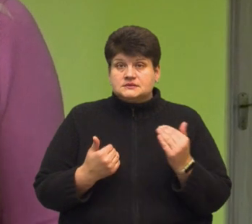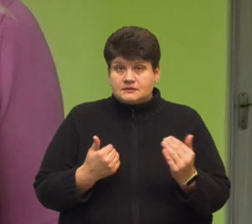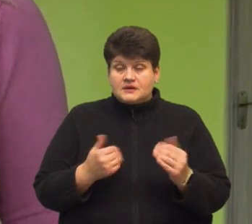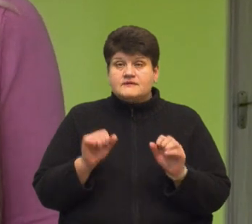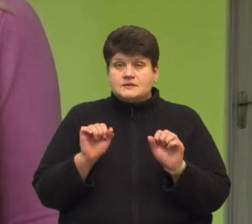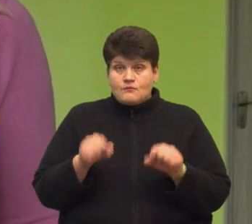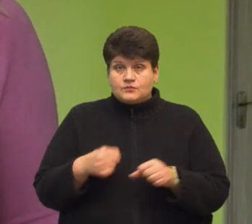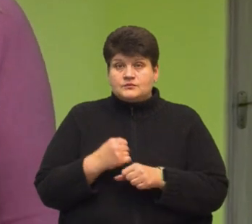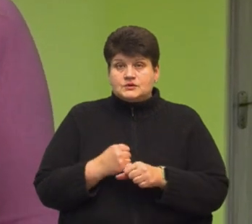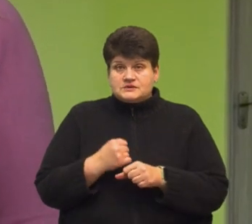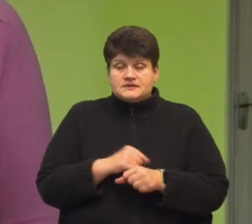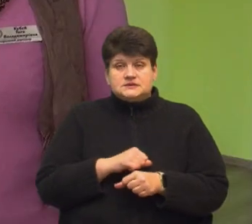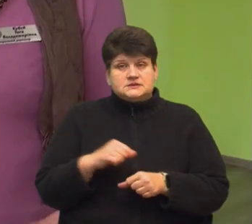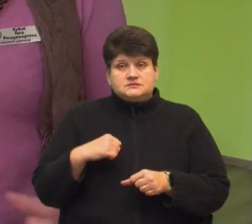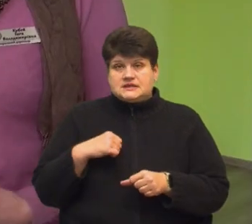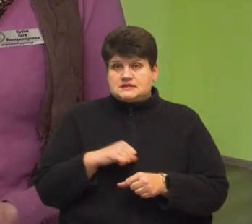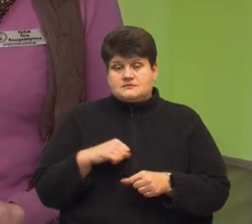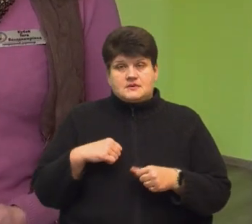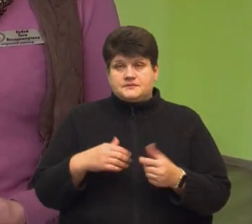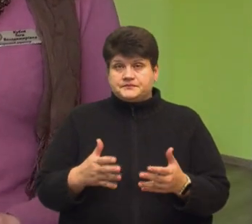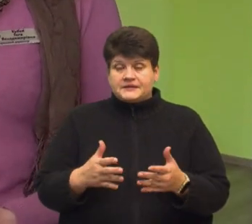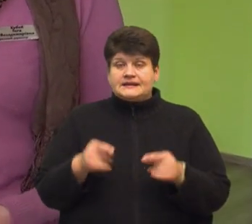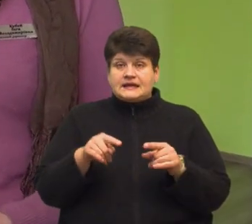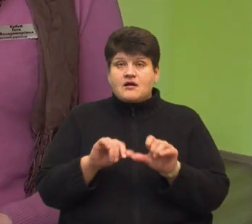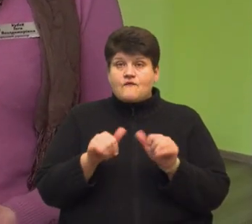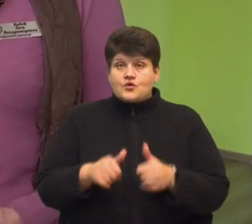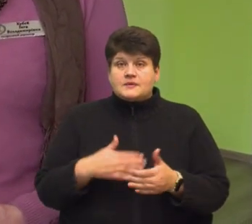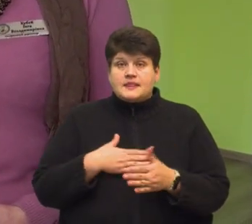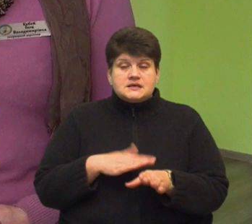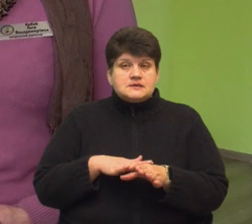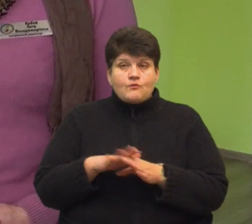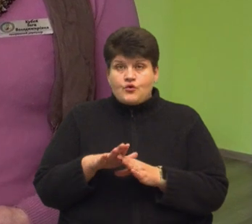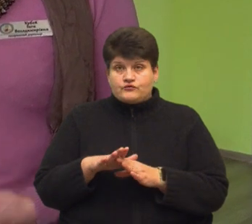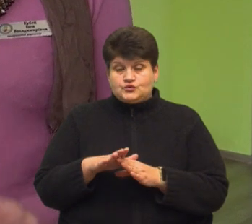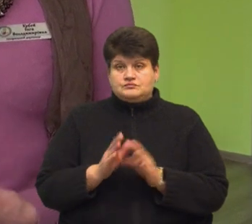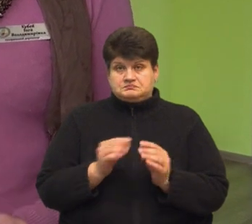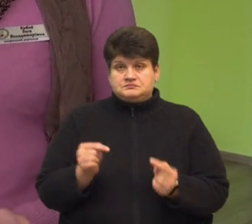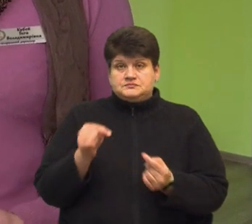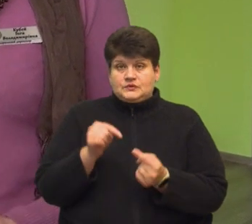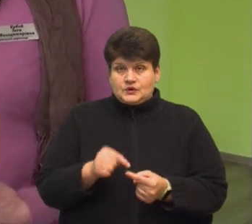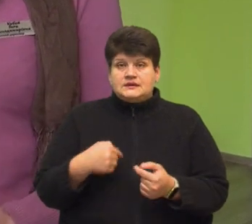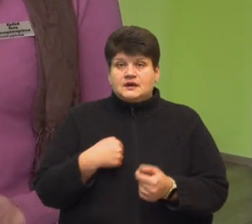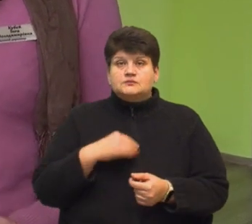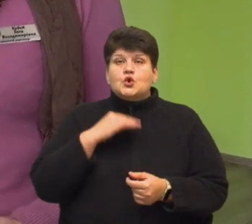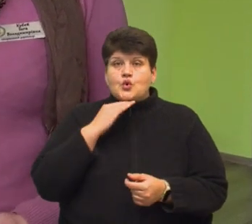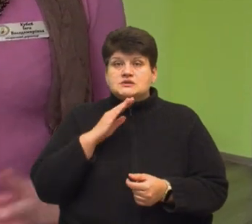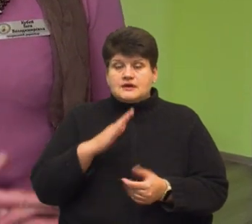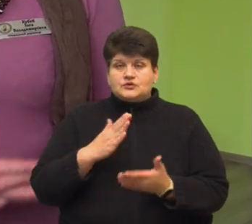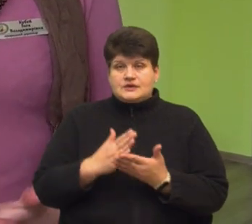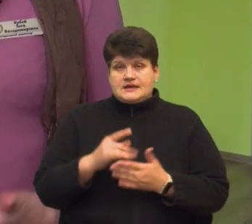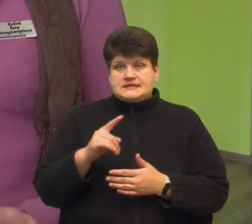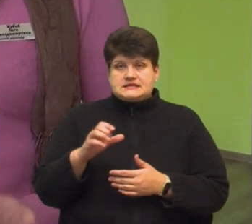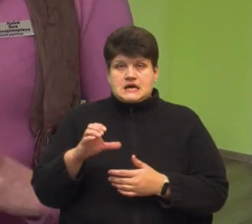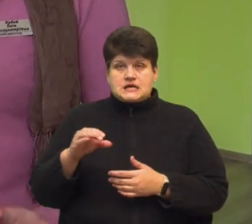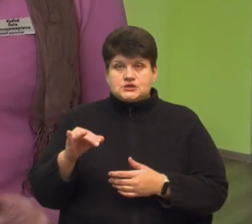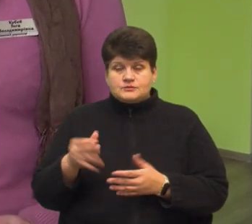він може функціонувати самостійно, як самостійний одиниць. Така форма нас повністю влаштовує в плані того, що нам є достатньо засобів для